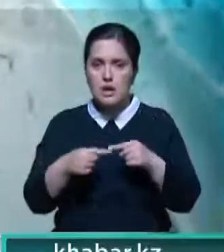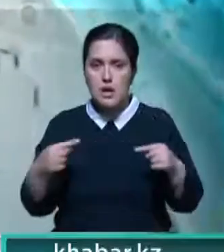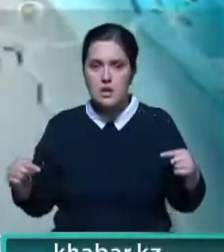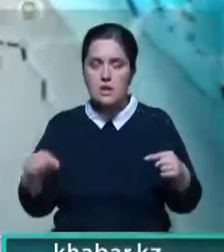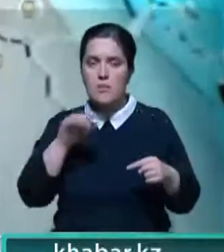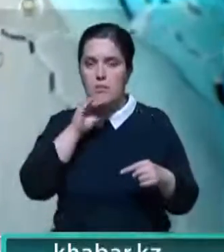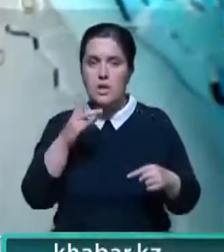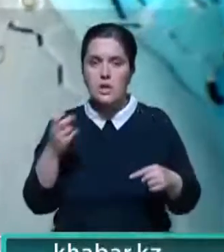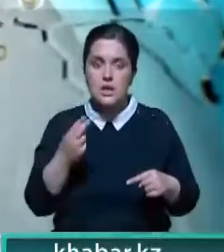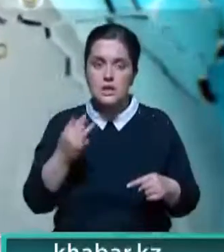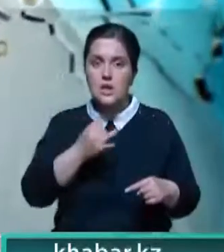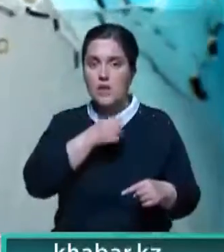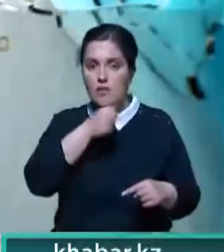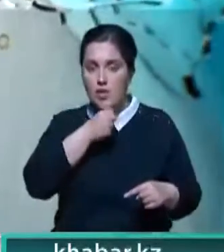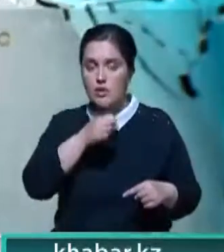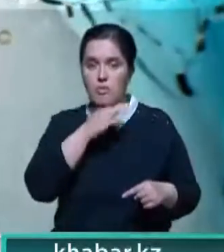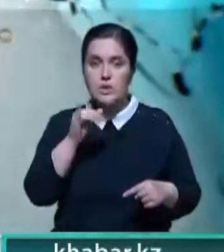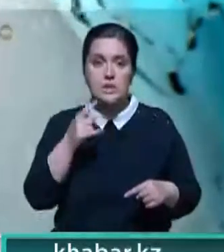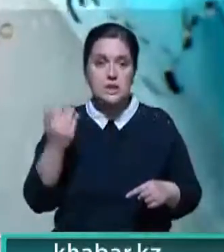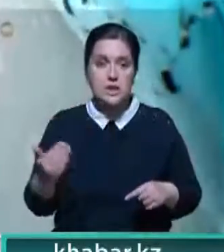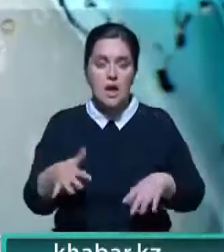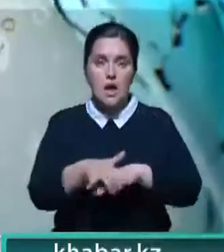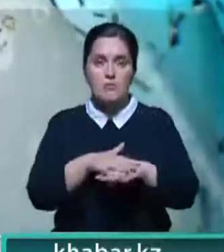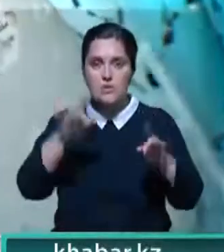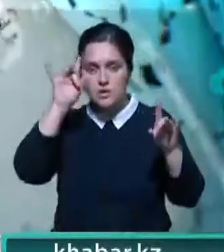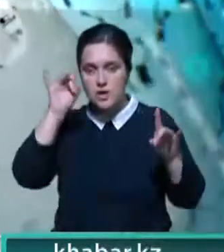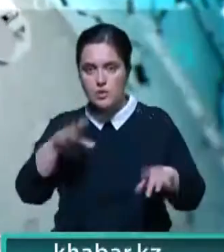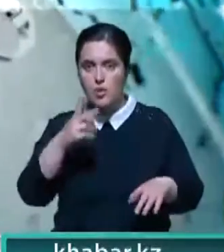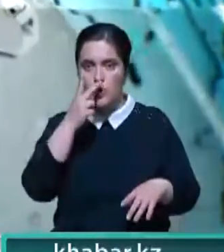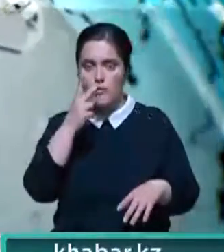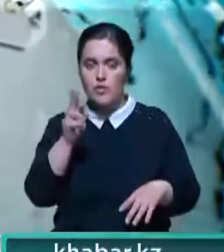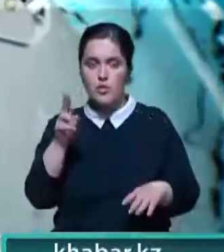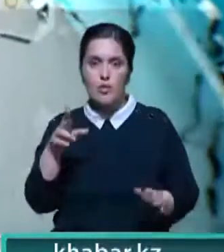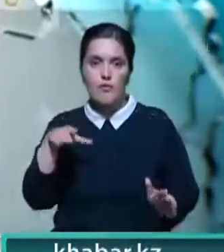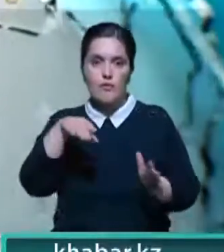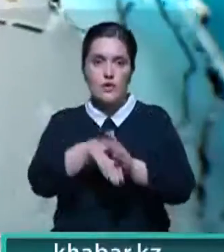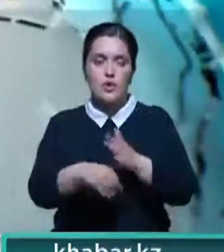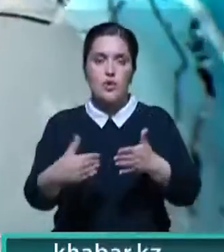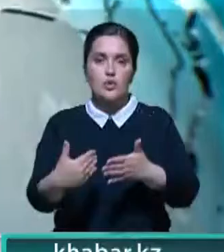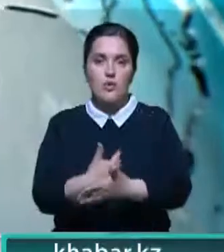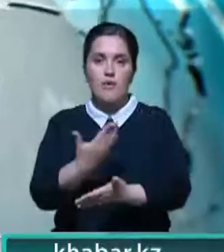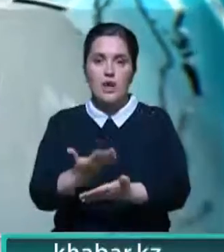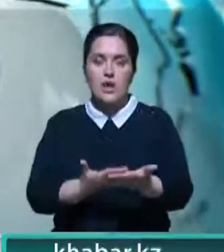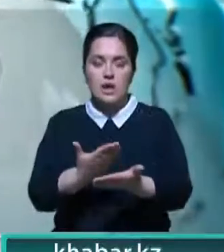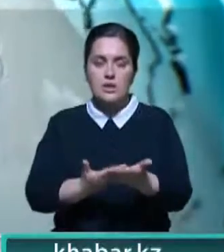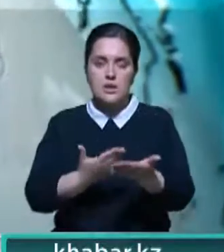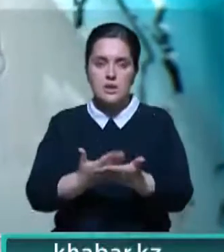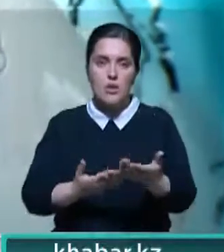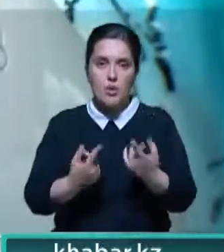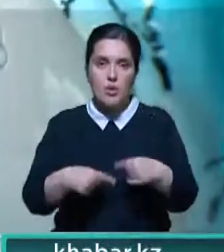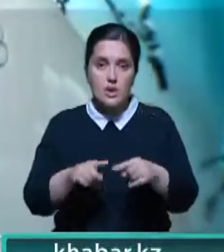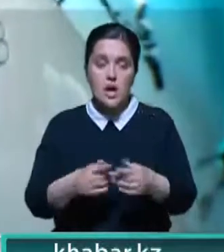национальности и возрастов. Многих из них общественность не ожидала увидеть среди тех, кто вошел в новый консультативно-совещательный орган.